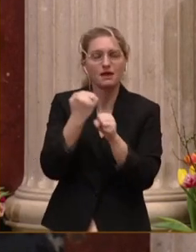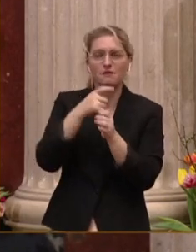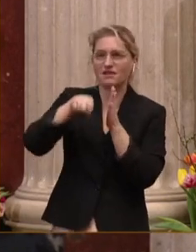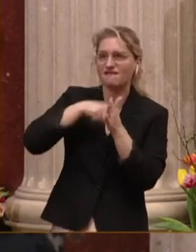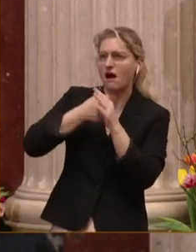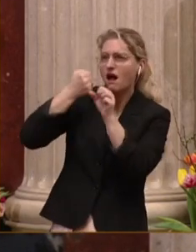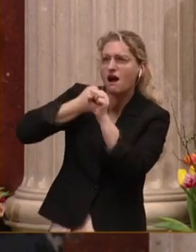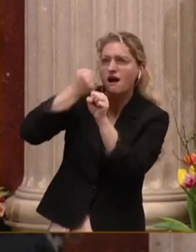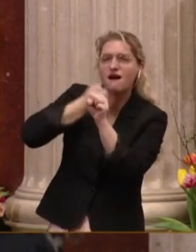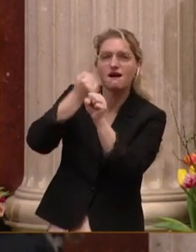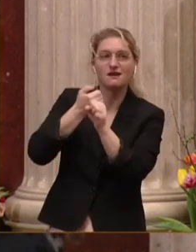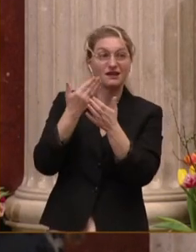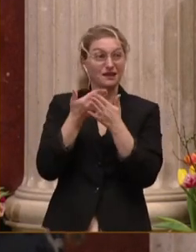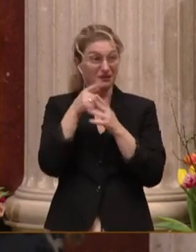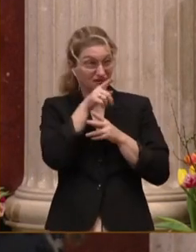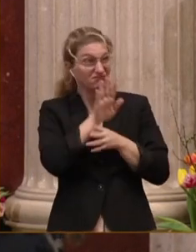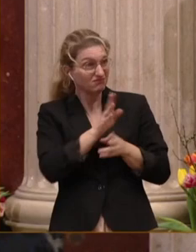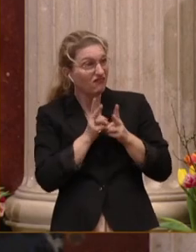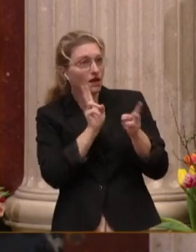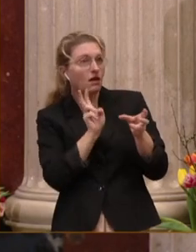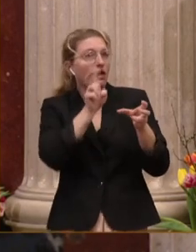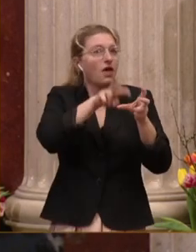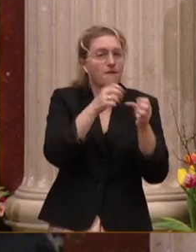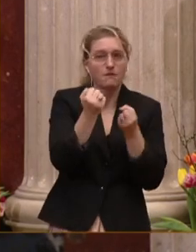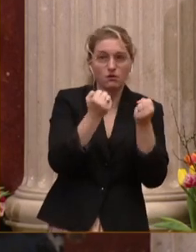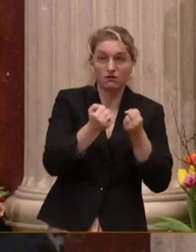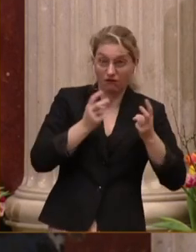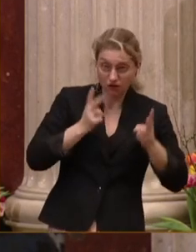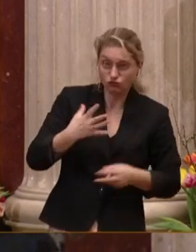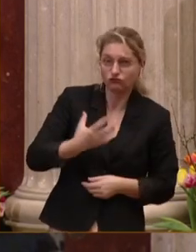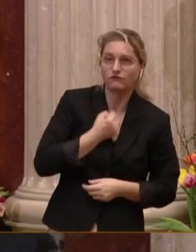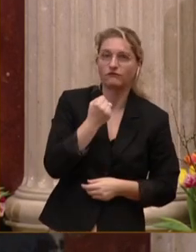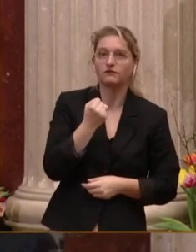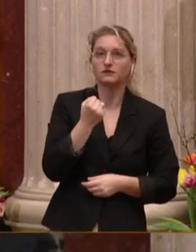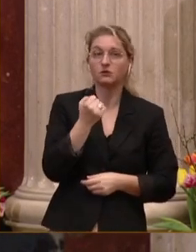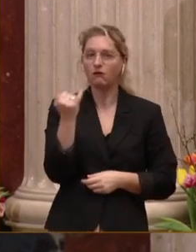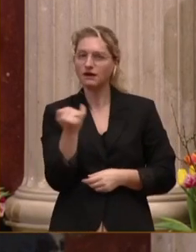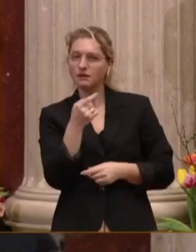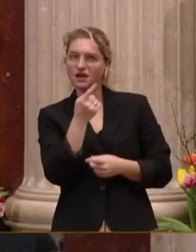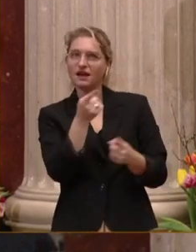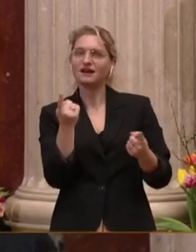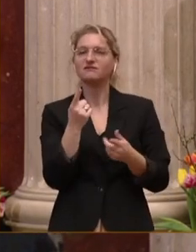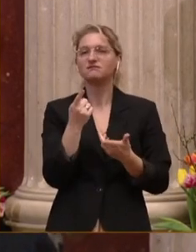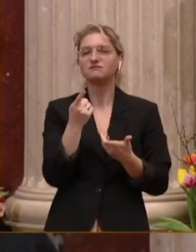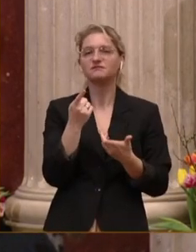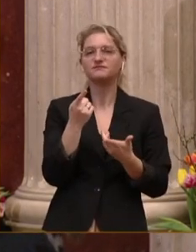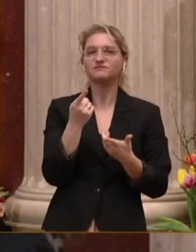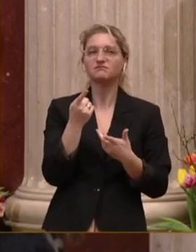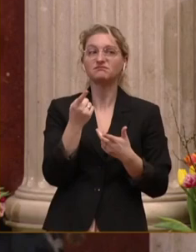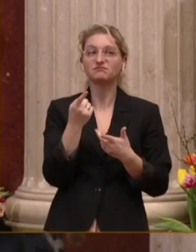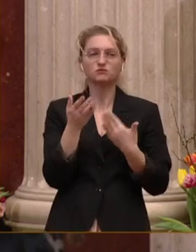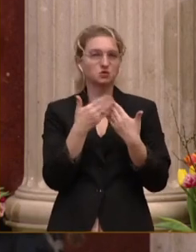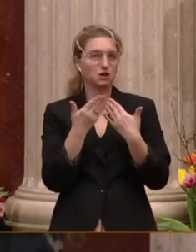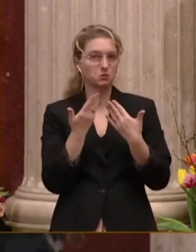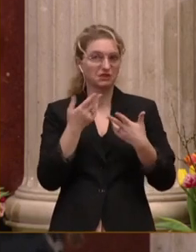damit dieser Weg auch in die Politik möglich geworden ist. Und immer dann, wenn Sie sitzen bleiben oder wenn Sie aufstehen